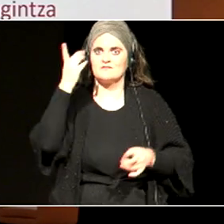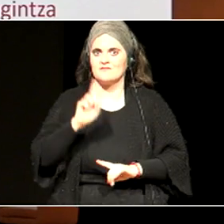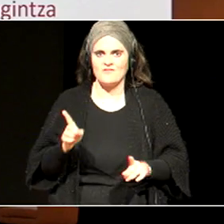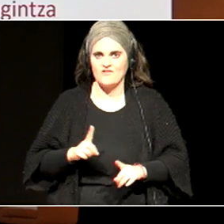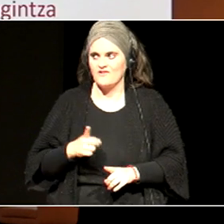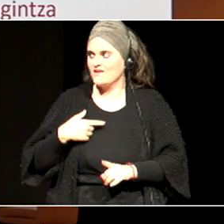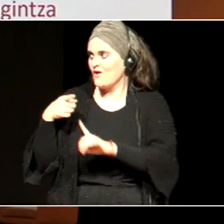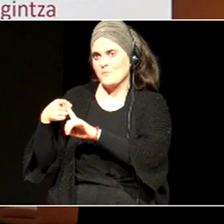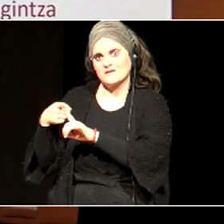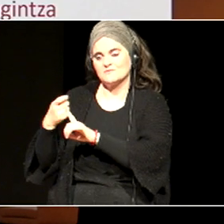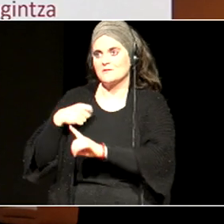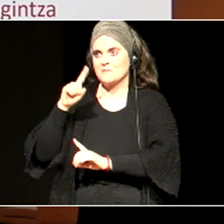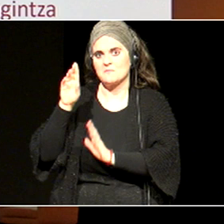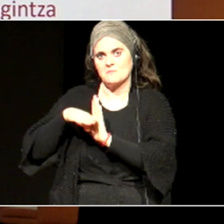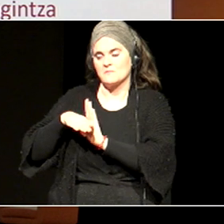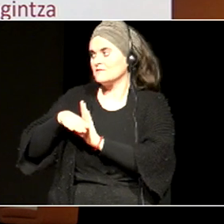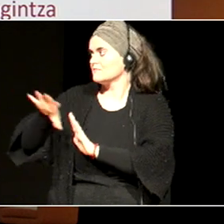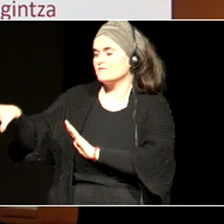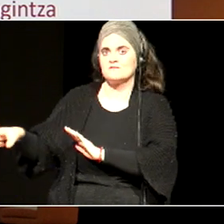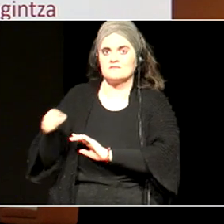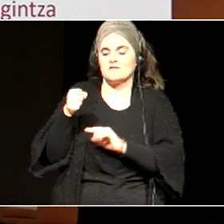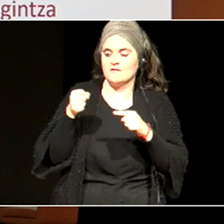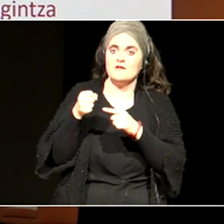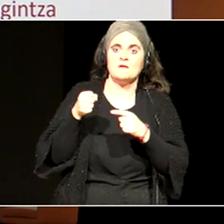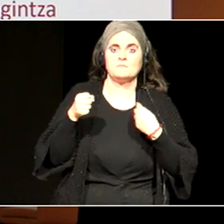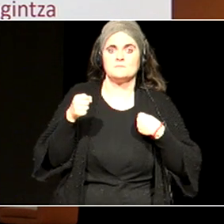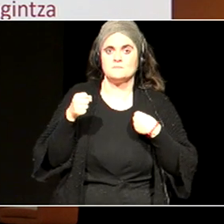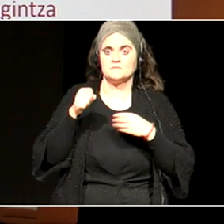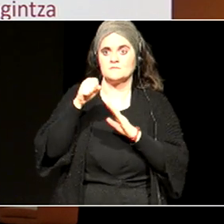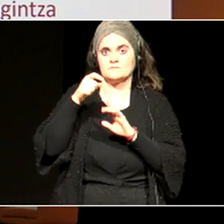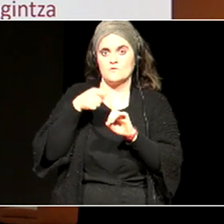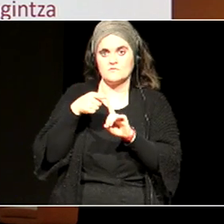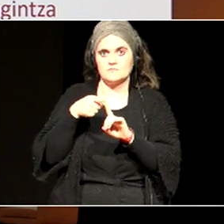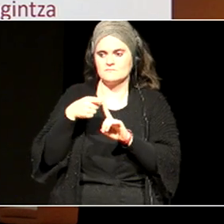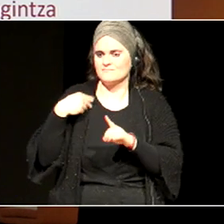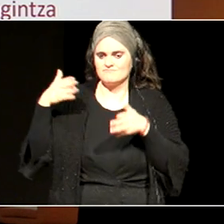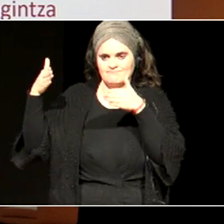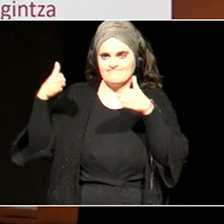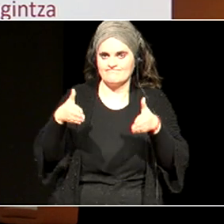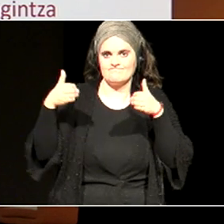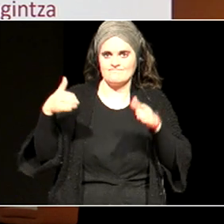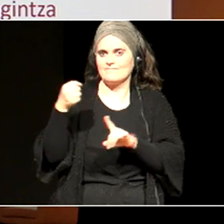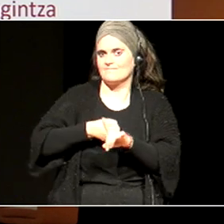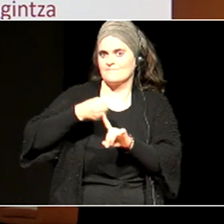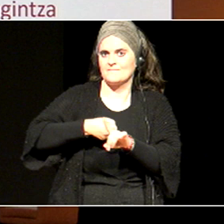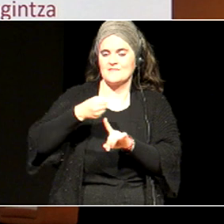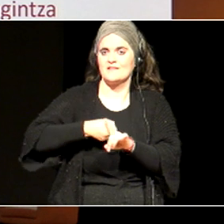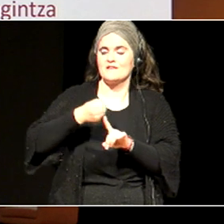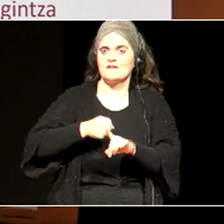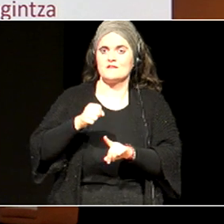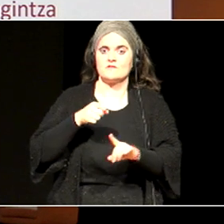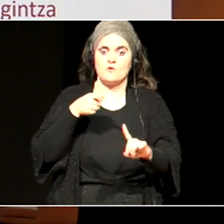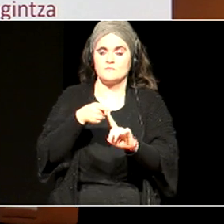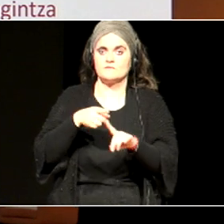diogu. Eta jotake, ez, elburu berriak, berriak inguruan, aritu, beti ere zaiatzen, ahalik eta